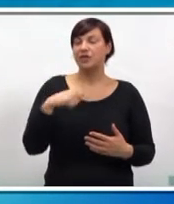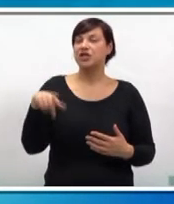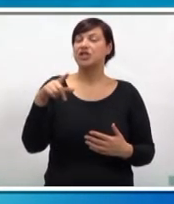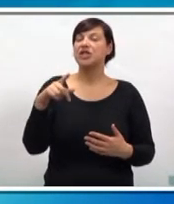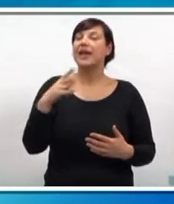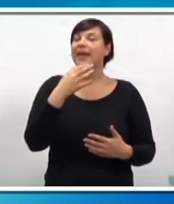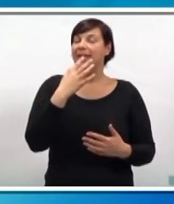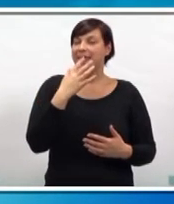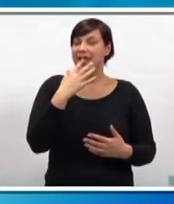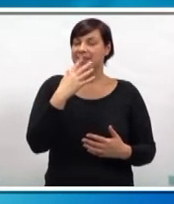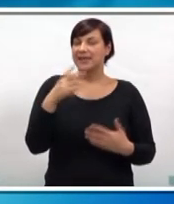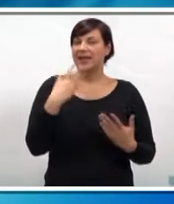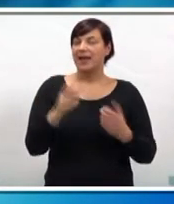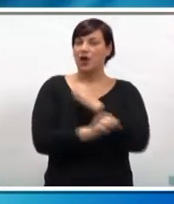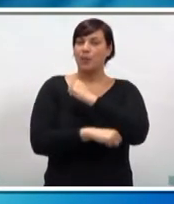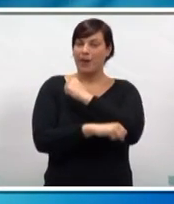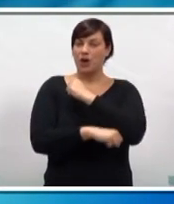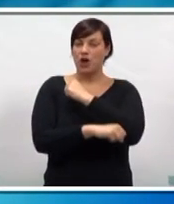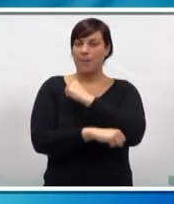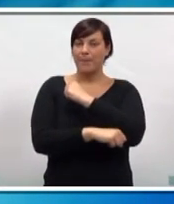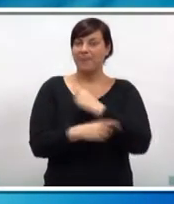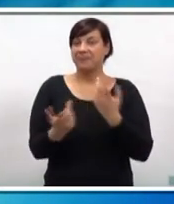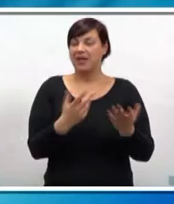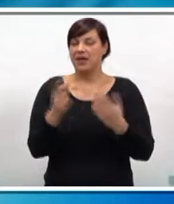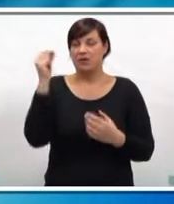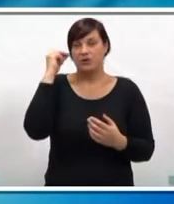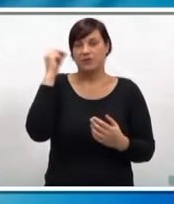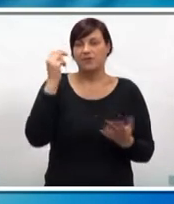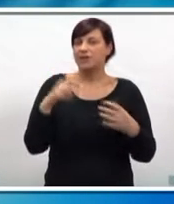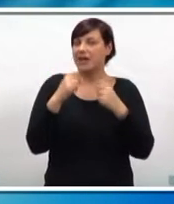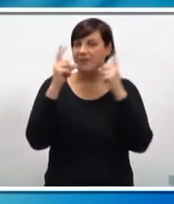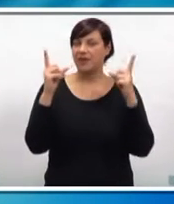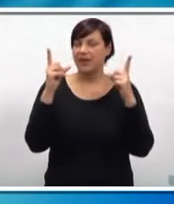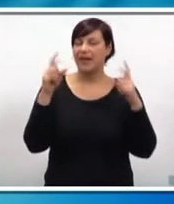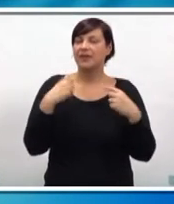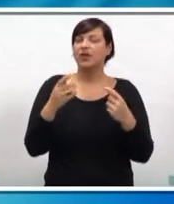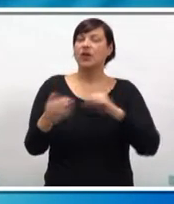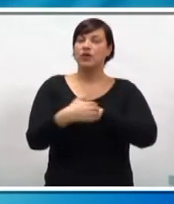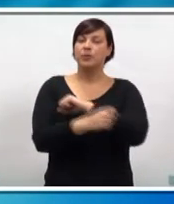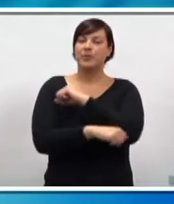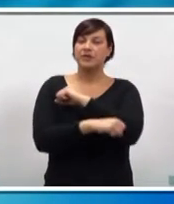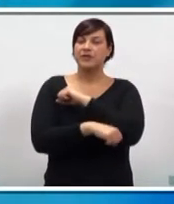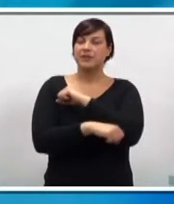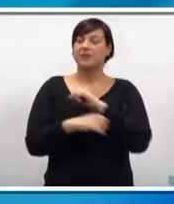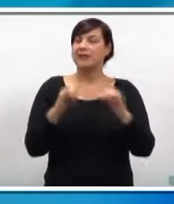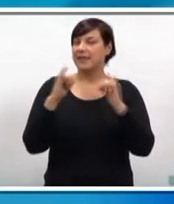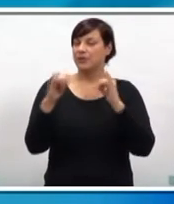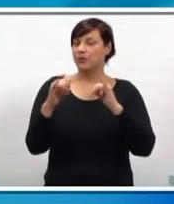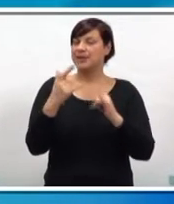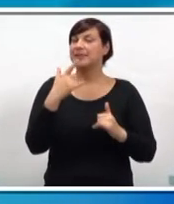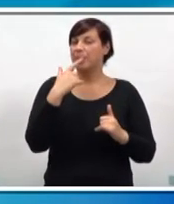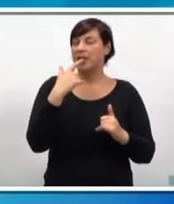jezika od jednog magistra poslovne ekonomije. Iako zvuči nevjerojatno Dubrovačko součilište na Odjelu za turizam,